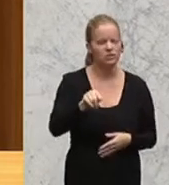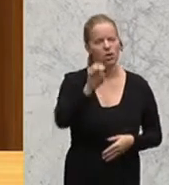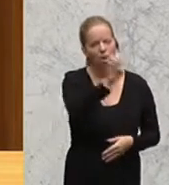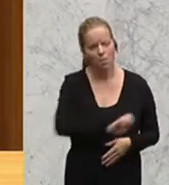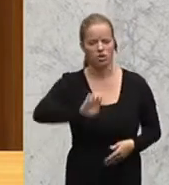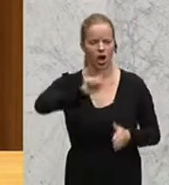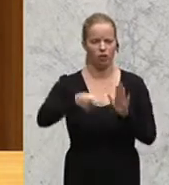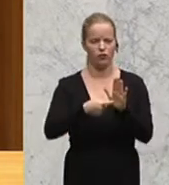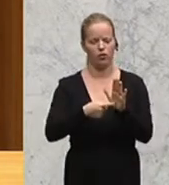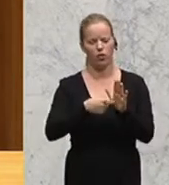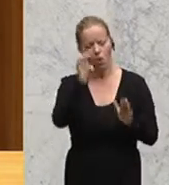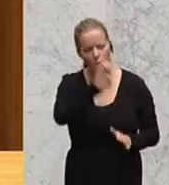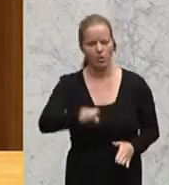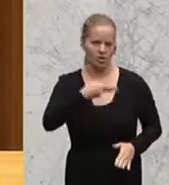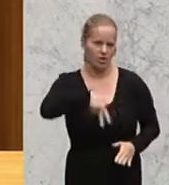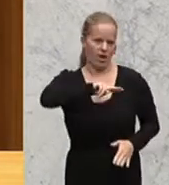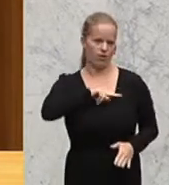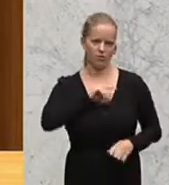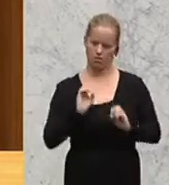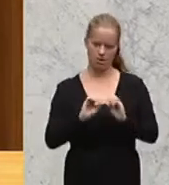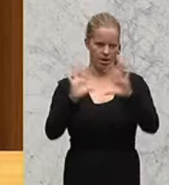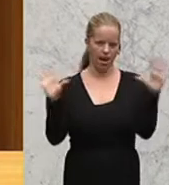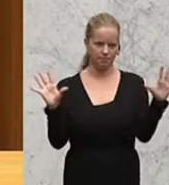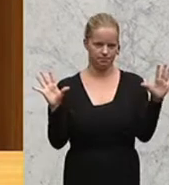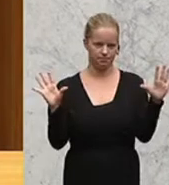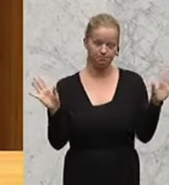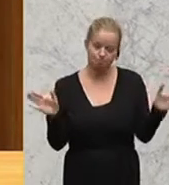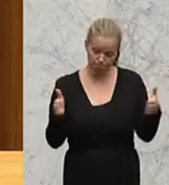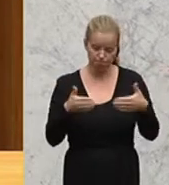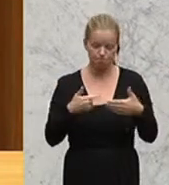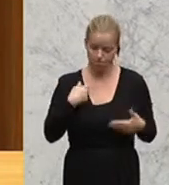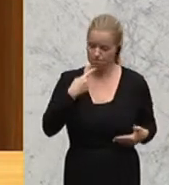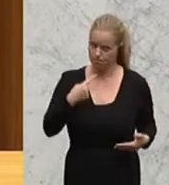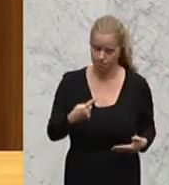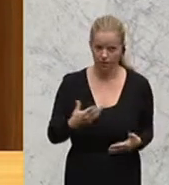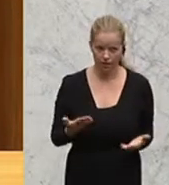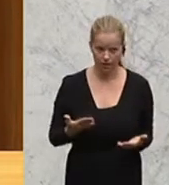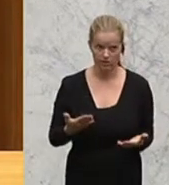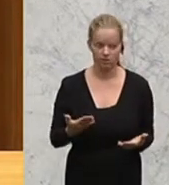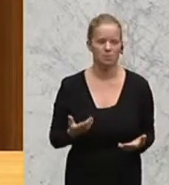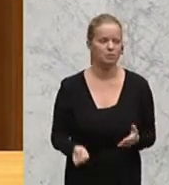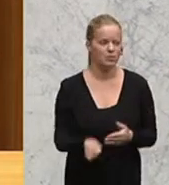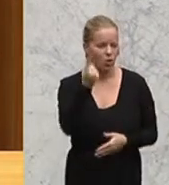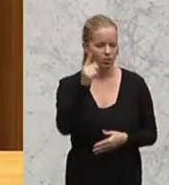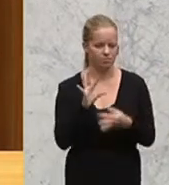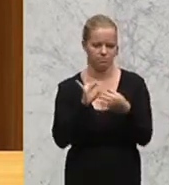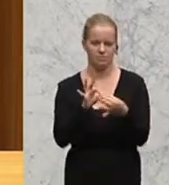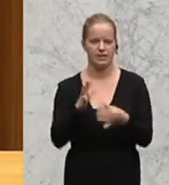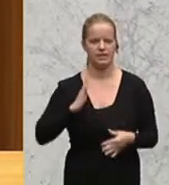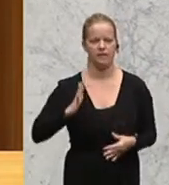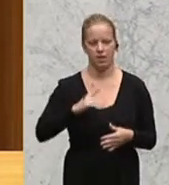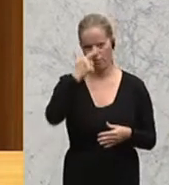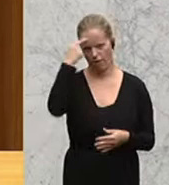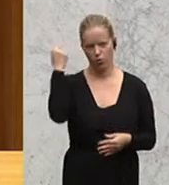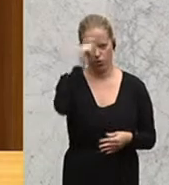Verantwortung, das ist ganz klar. Ich möchte abschließend insbesondere auch auf die Zivilbevölkerung zu sprechen kommen.